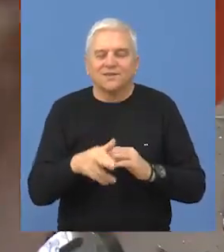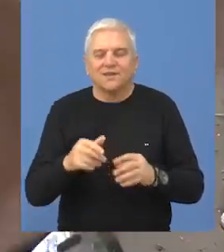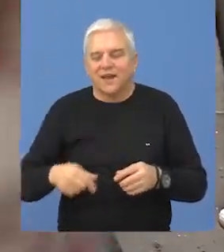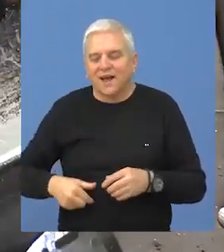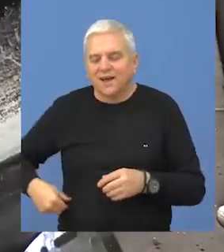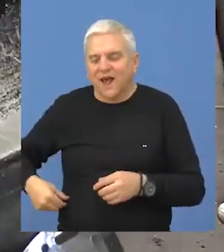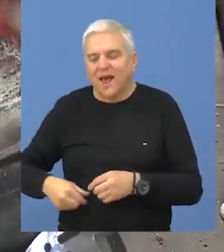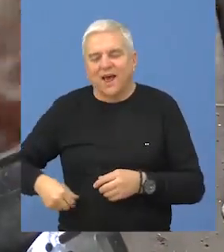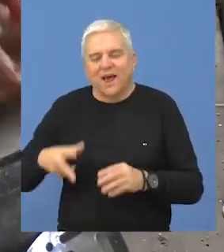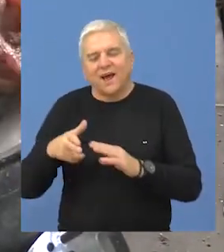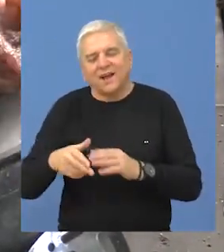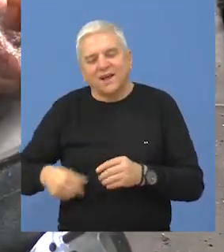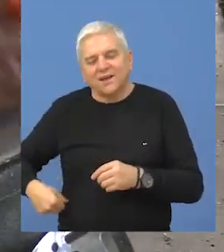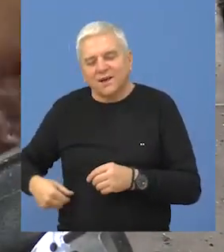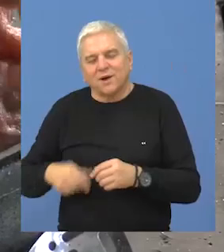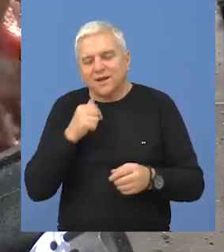kraju i rebara i rebra.